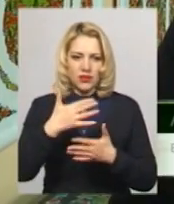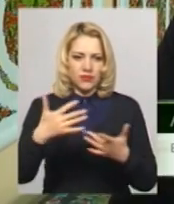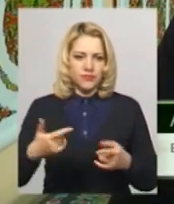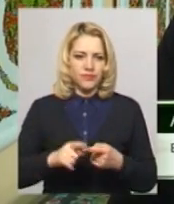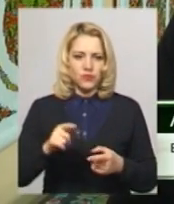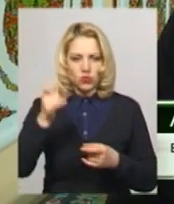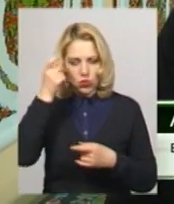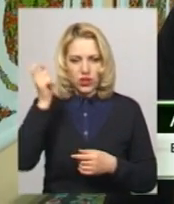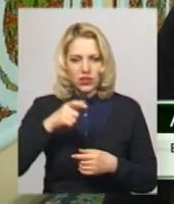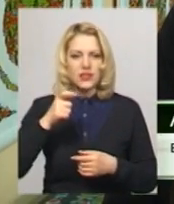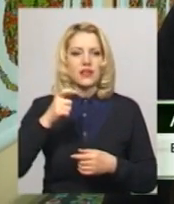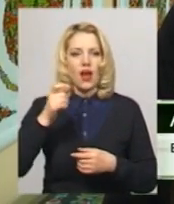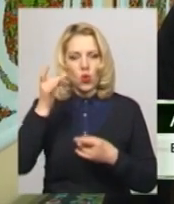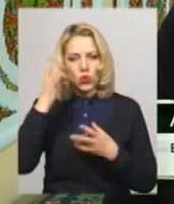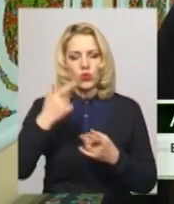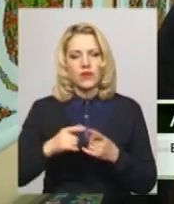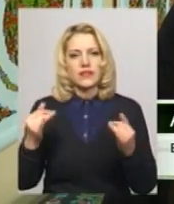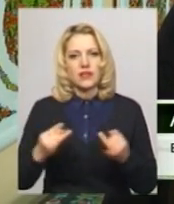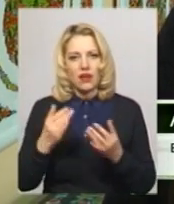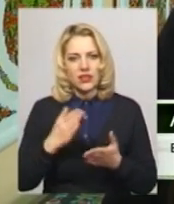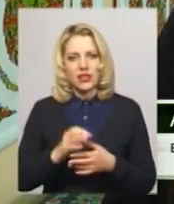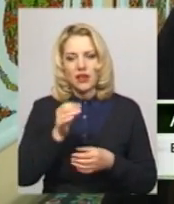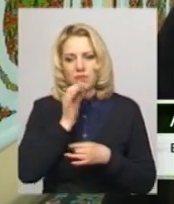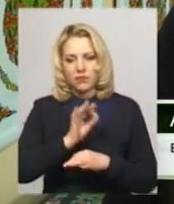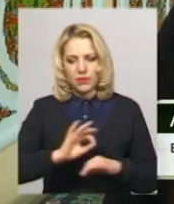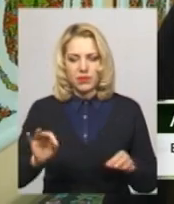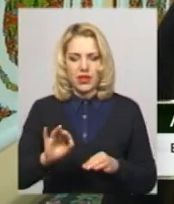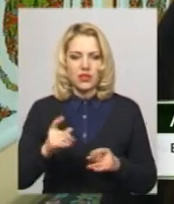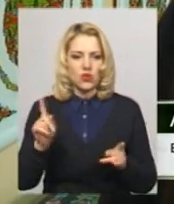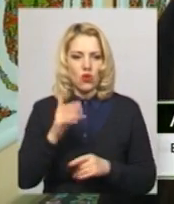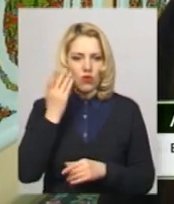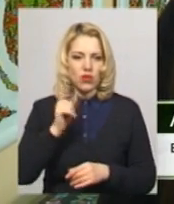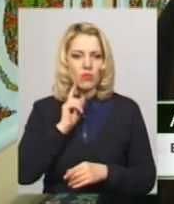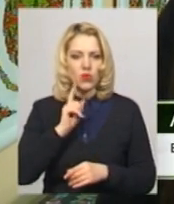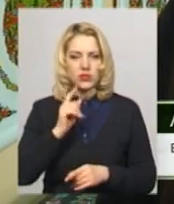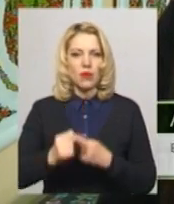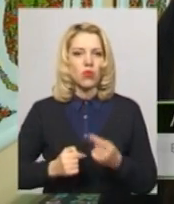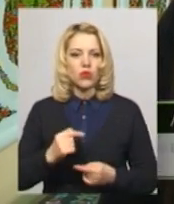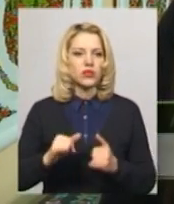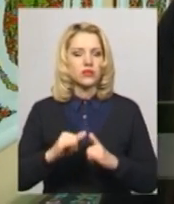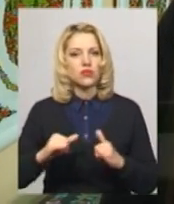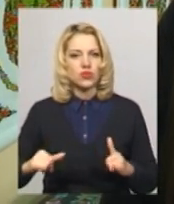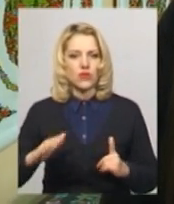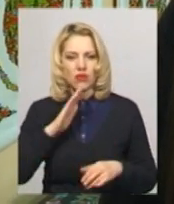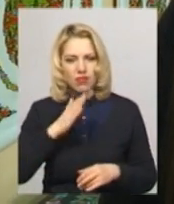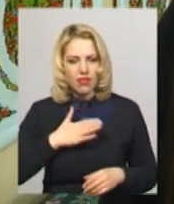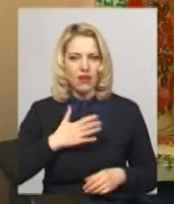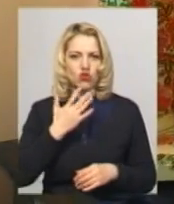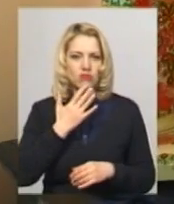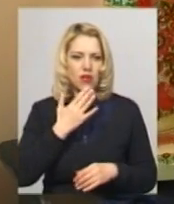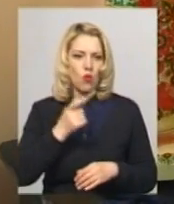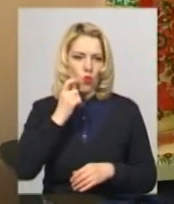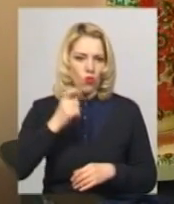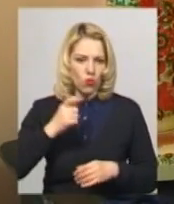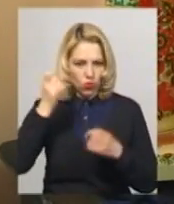Українська культура вона завжди є цікавою, і дуже класно, і прекрасно, коли молоде покоління розвиває нашу етнічну українську культуру.